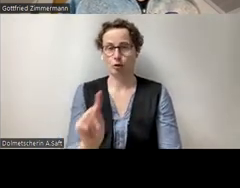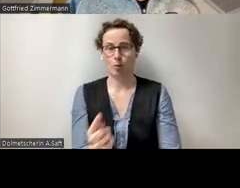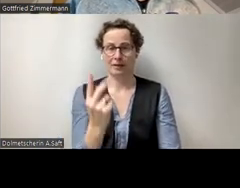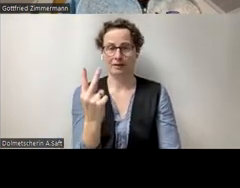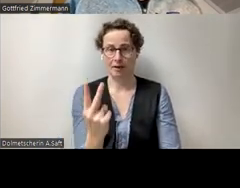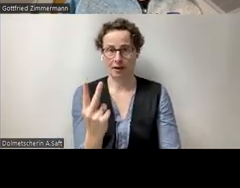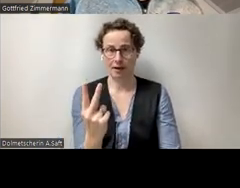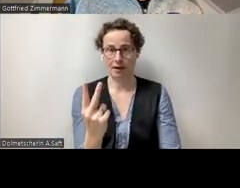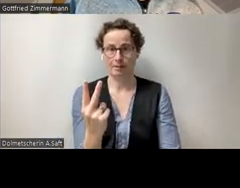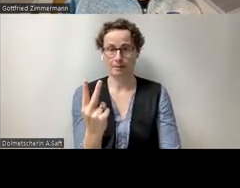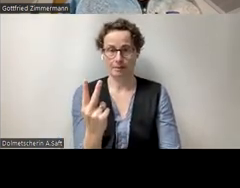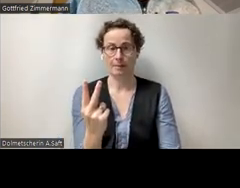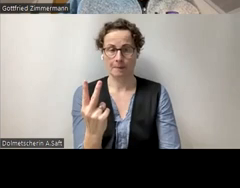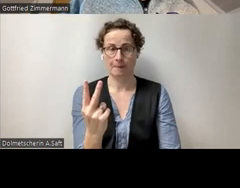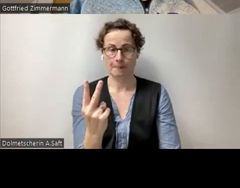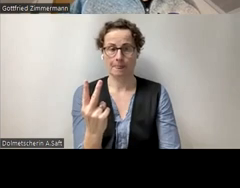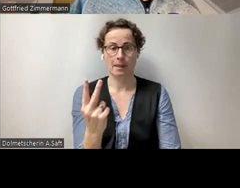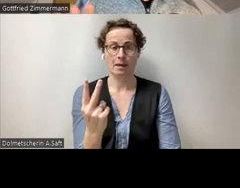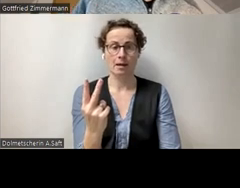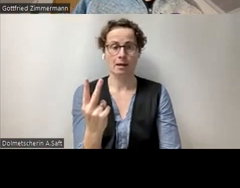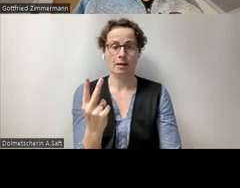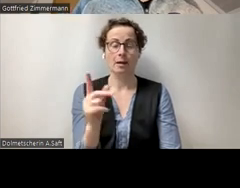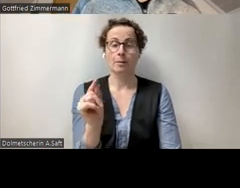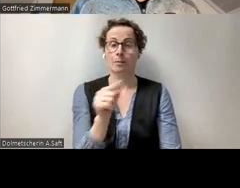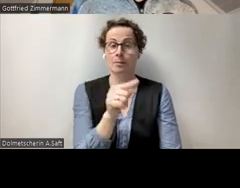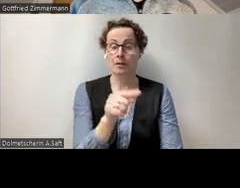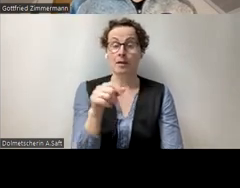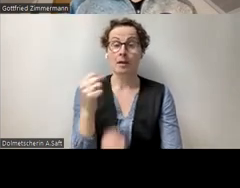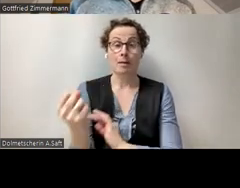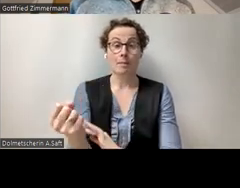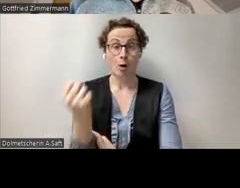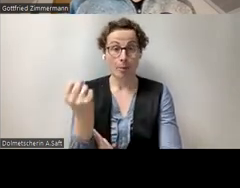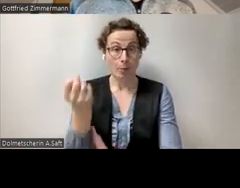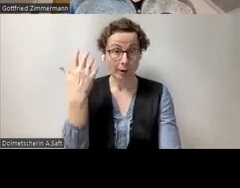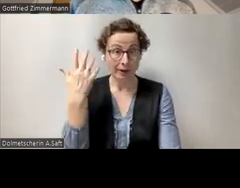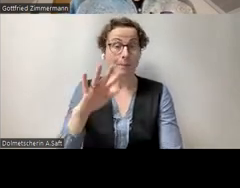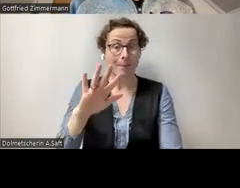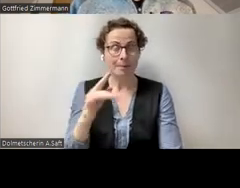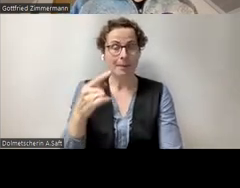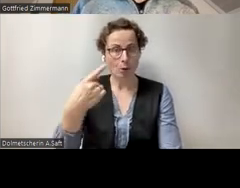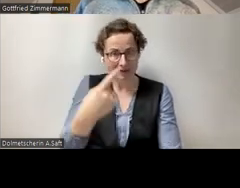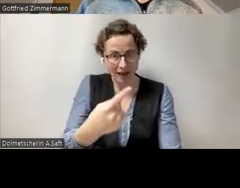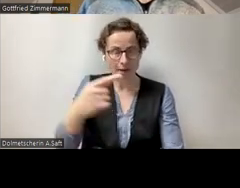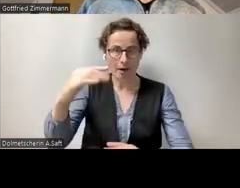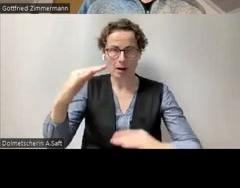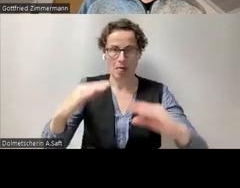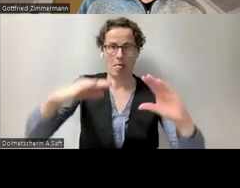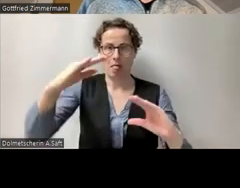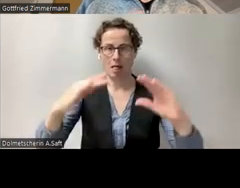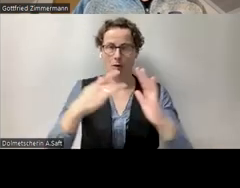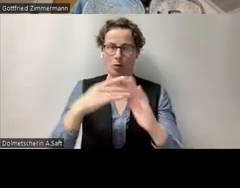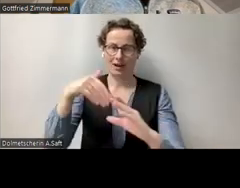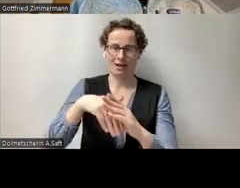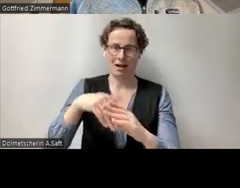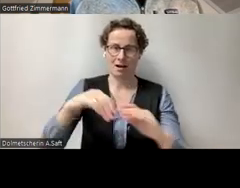,2 machen. PowerPoint verändert es manchmal auch selbstständig, damit etwas auf eine Folie passt. Da muss man ein bisschen aufpassen.